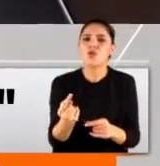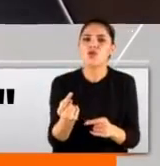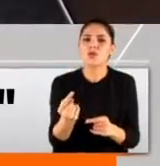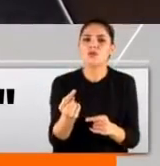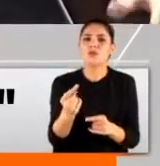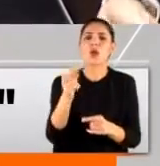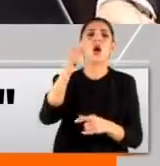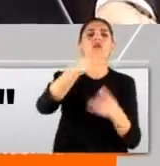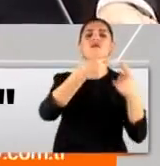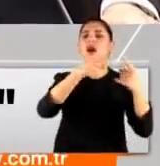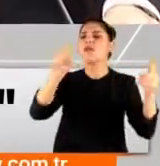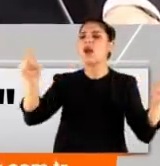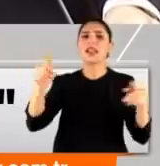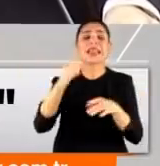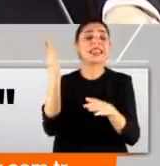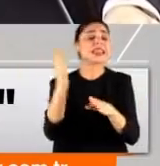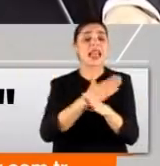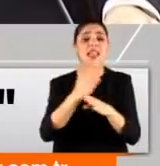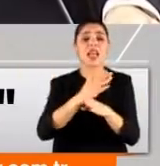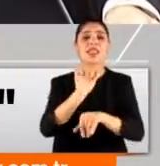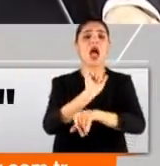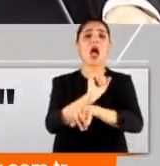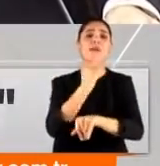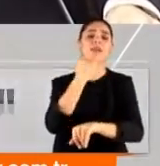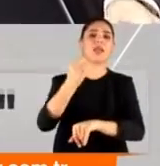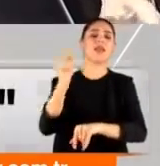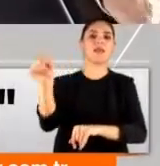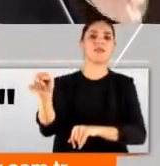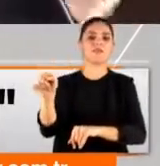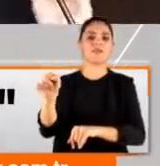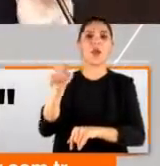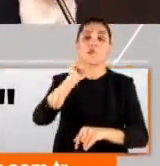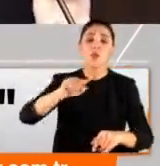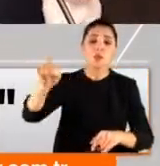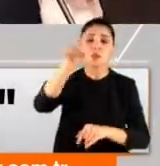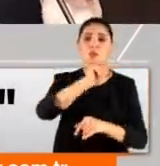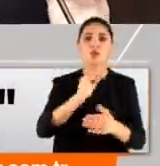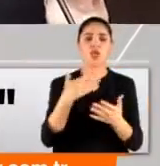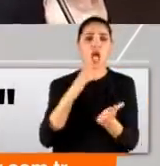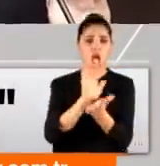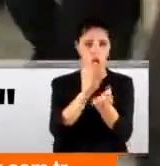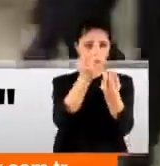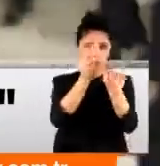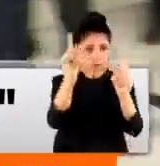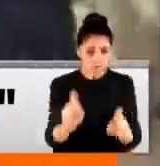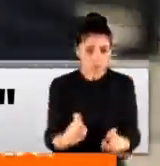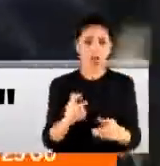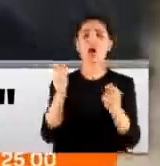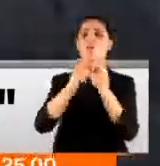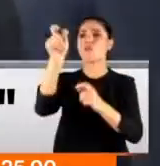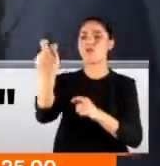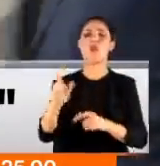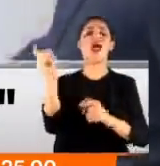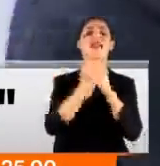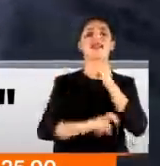Filancalar filancalar. Niye? Hala hapisteymiş. Bunları herhalde ödüllendirecek halimiz yok. Arınç, terörden